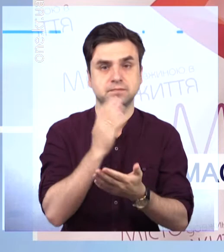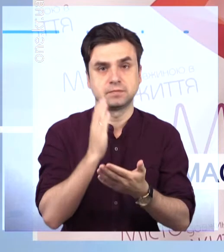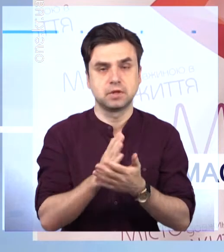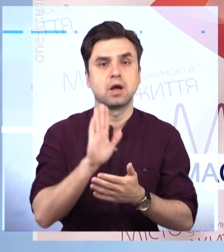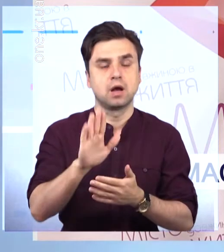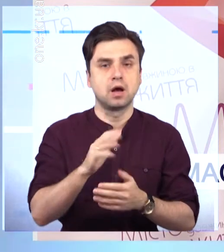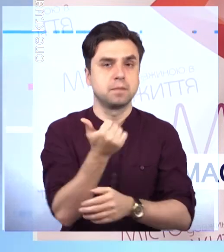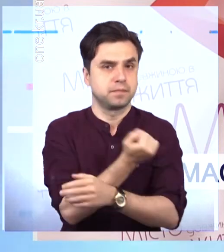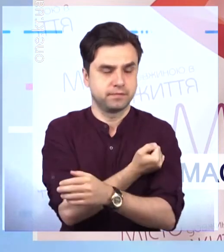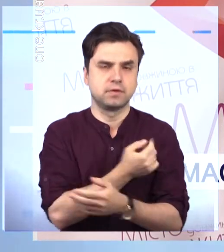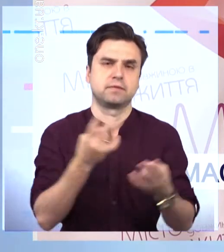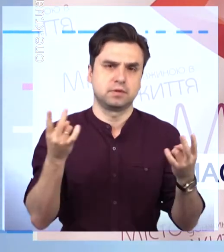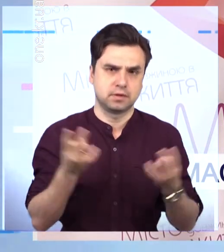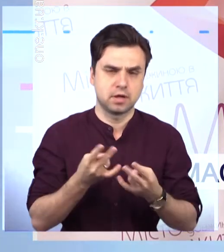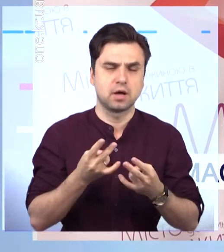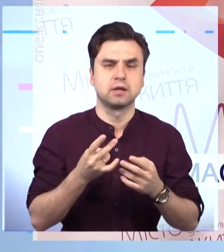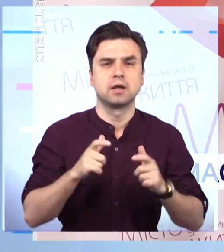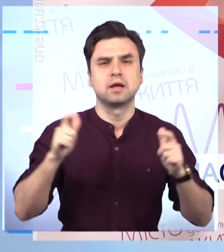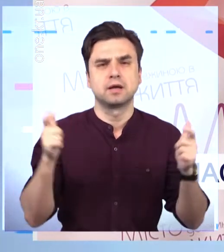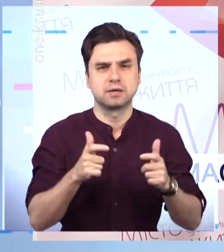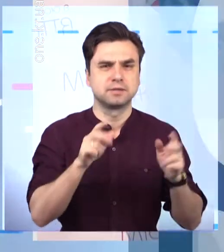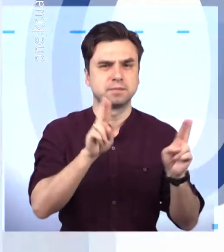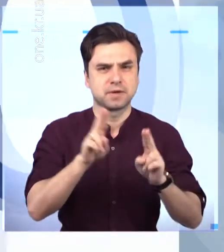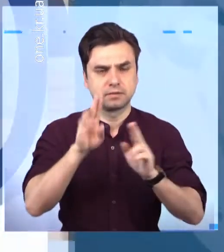треба і зберігати карантинні норми треба.